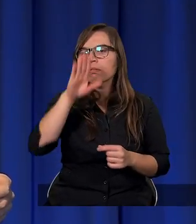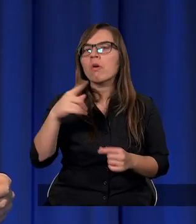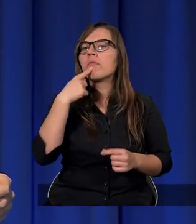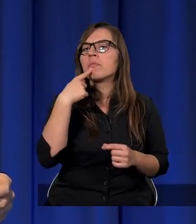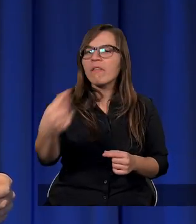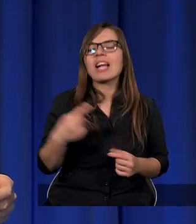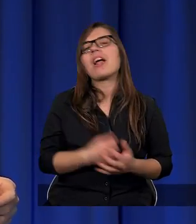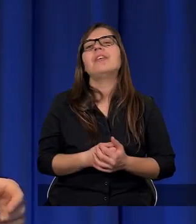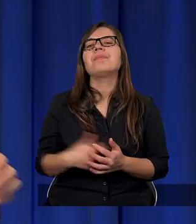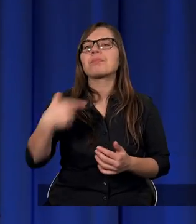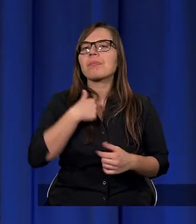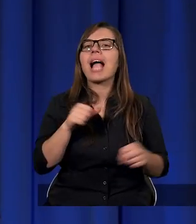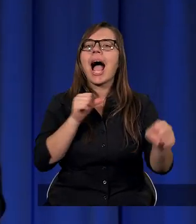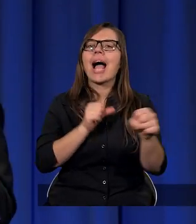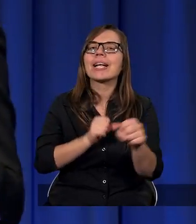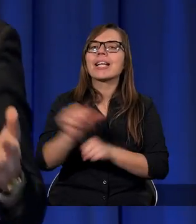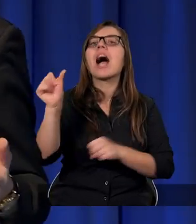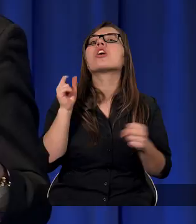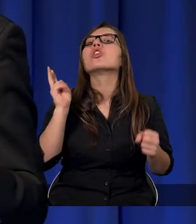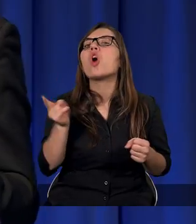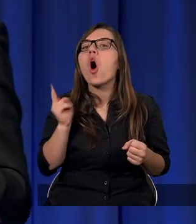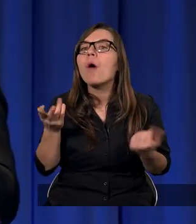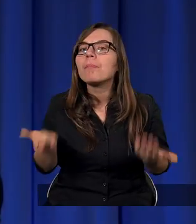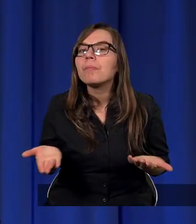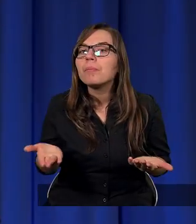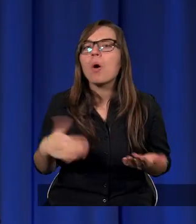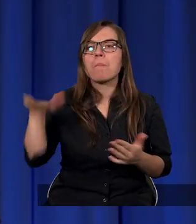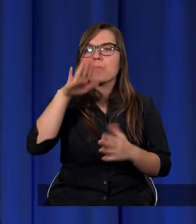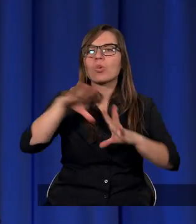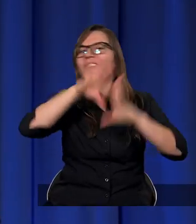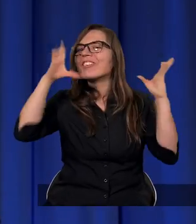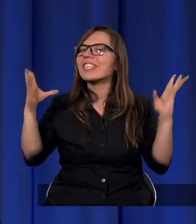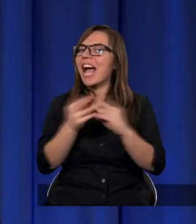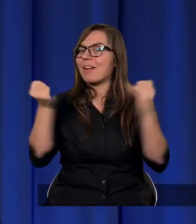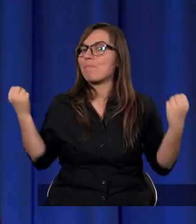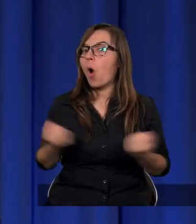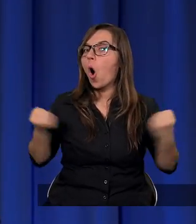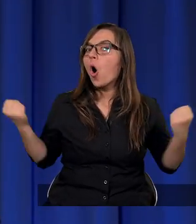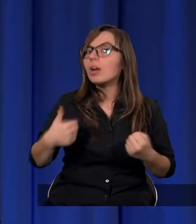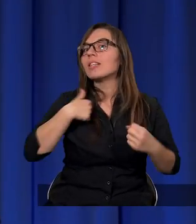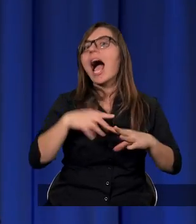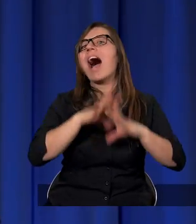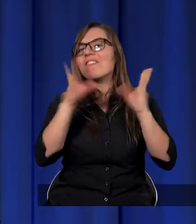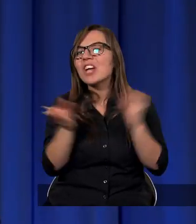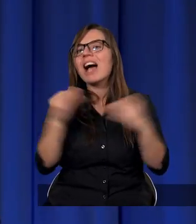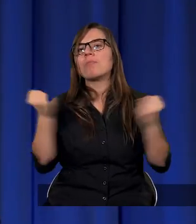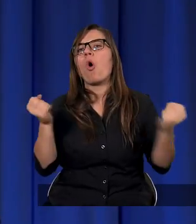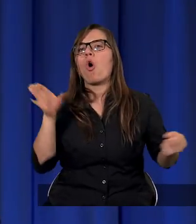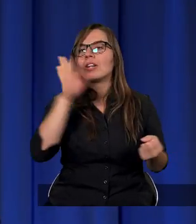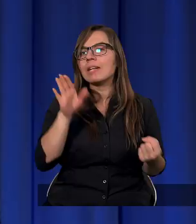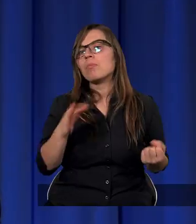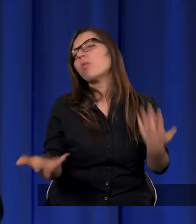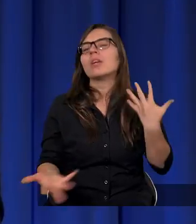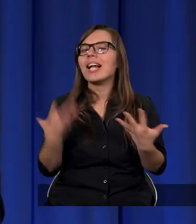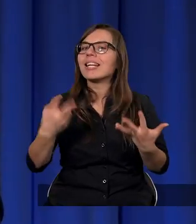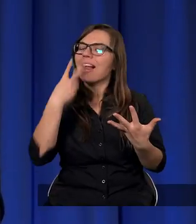powiedział ja jestem kto? Bóg Wszechmogący. Ja jestem Bóg Wszechmogący. Jakbyśmy